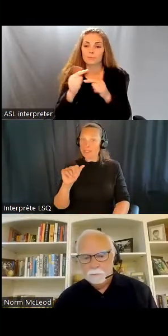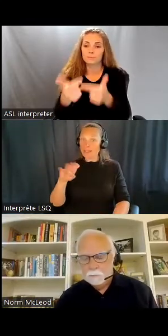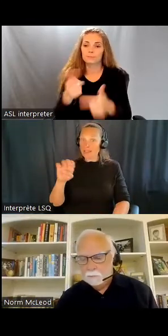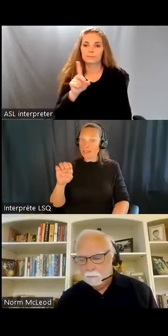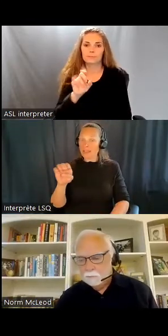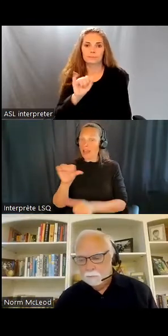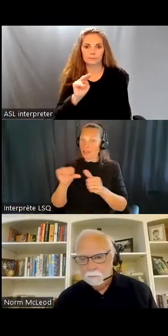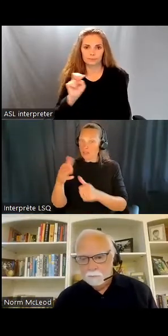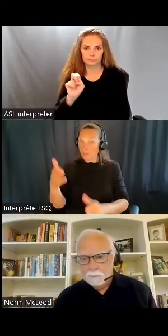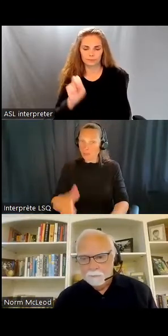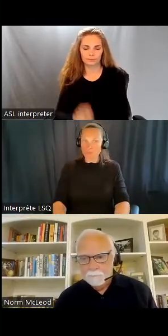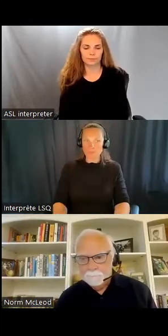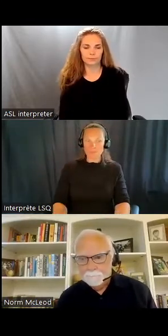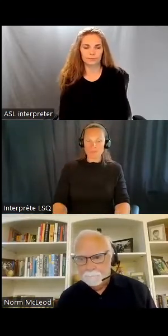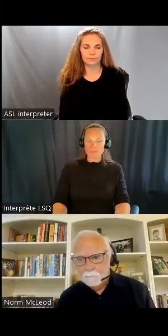Merci, Norm.